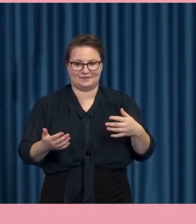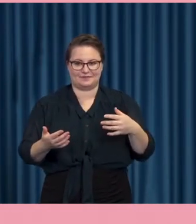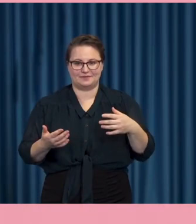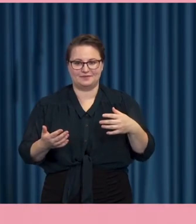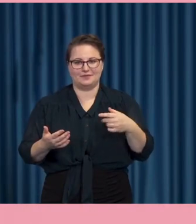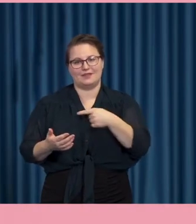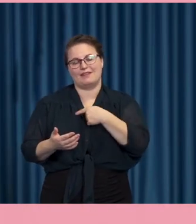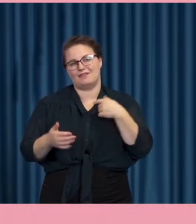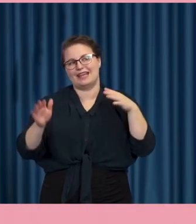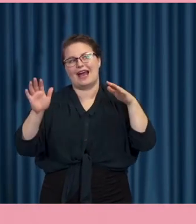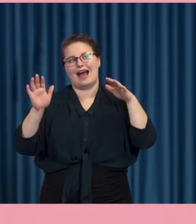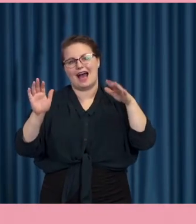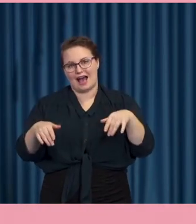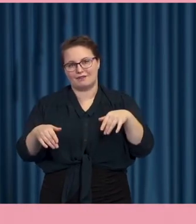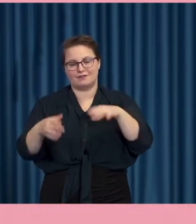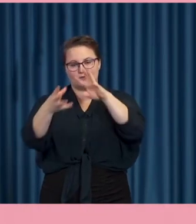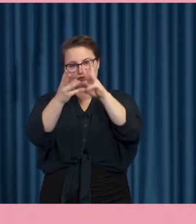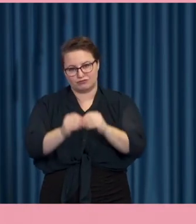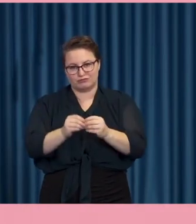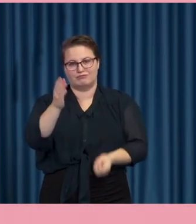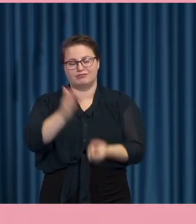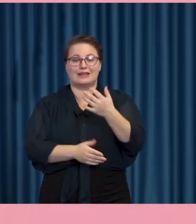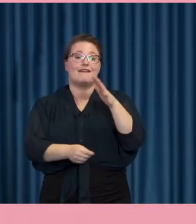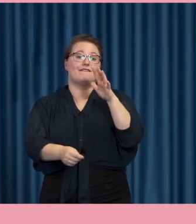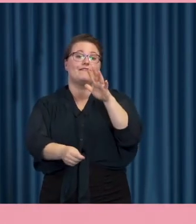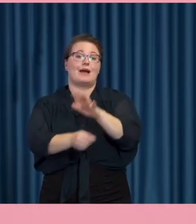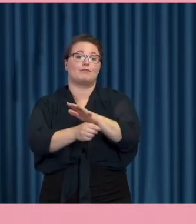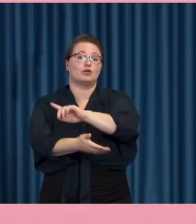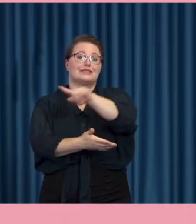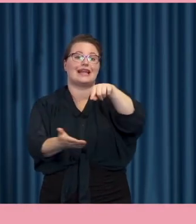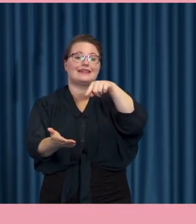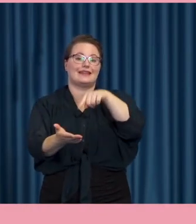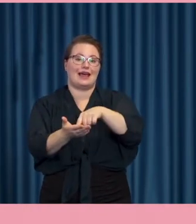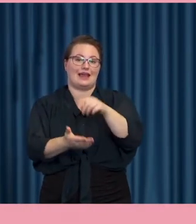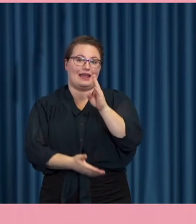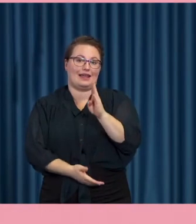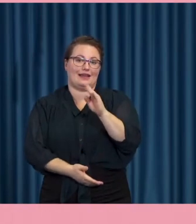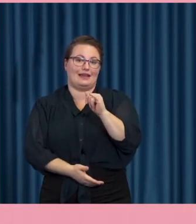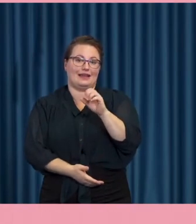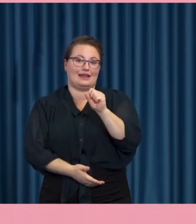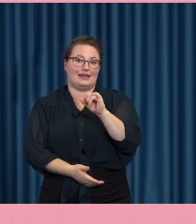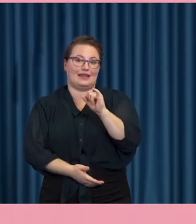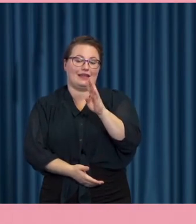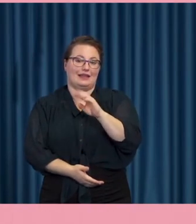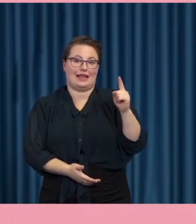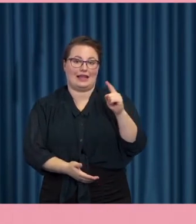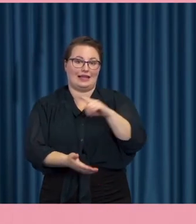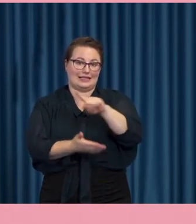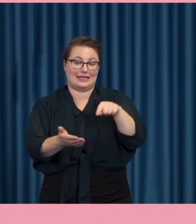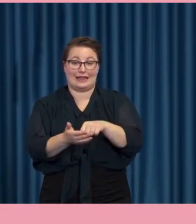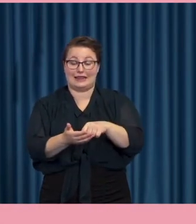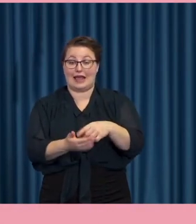har varit med och startat upp 15 stycken Digidel-center i en satsning som var för två år sedan 2018.